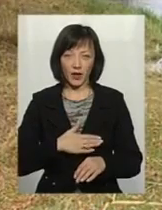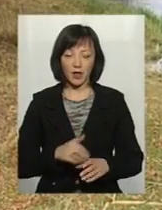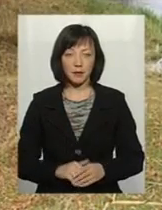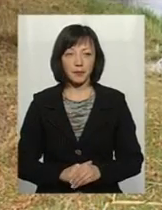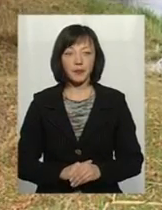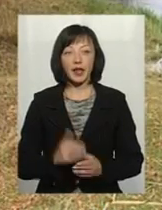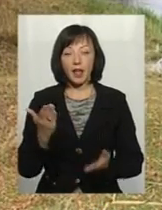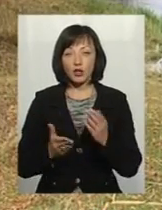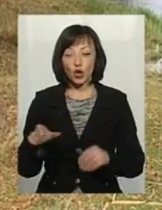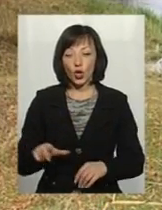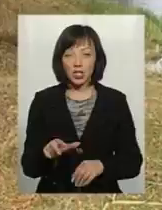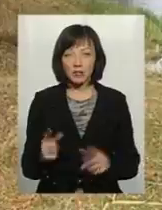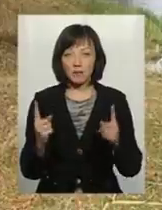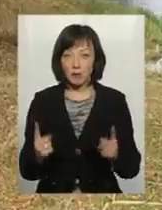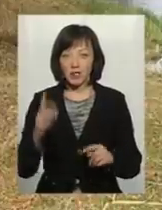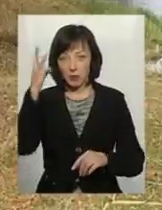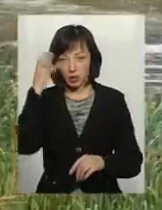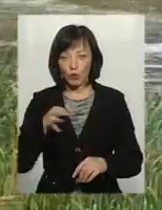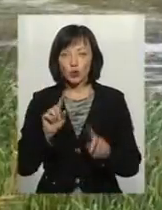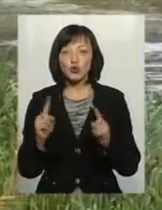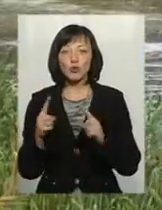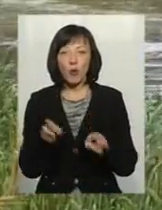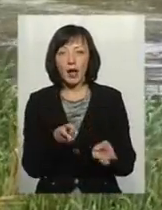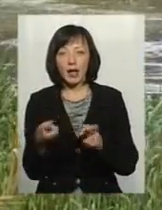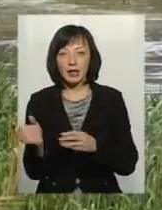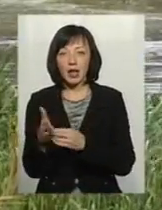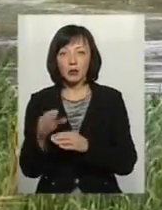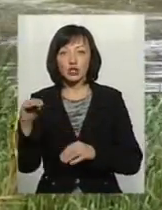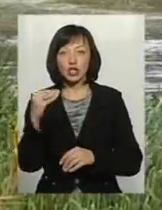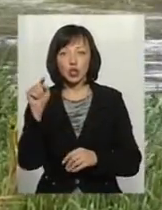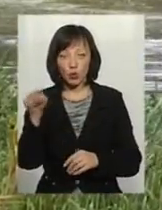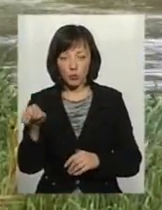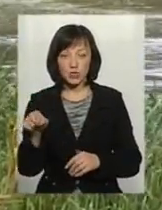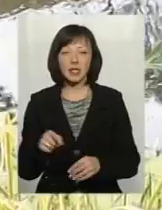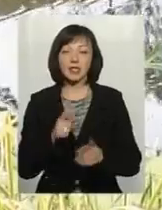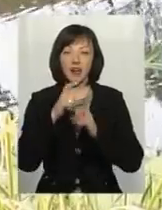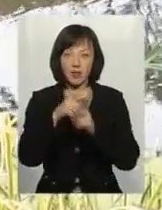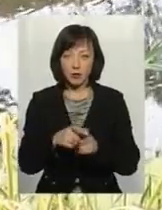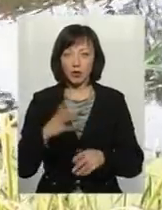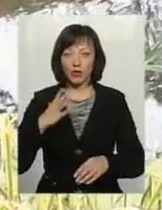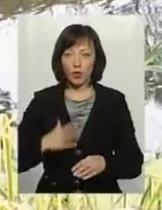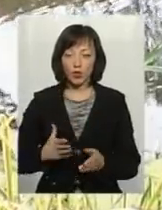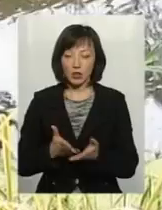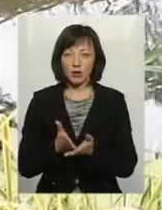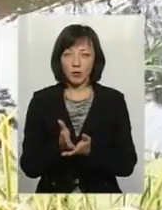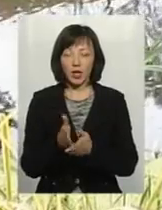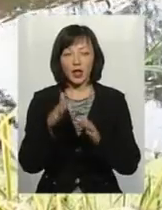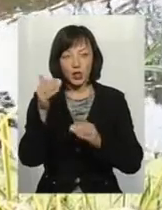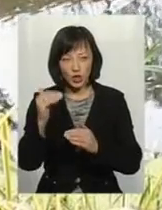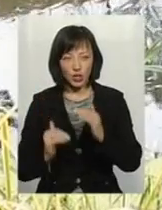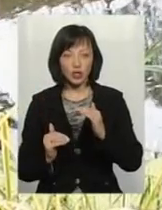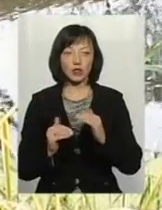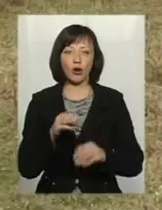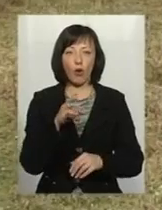Якщо річка в межах Хмельниччини чиста, то чому ж гине риба на Житомирщині? За відповідь довелося рухатися нижче за течією